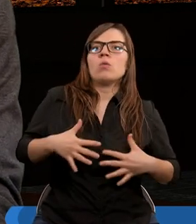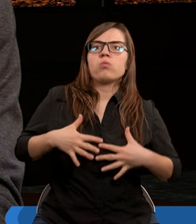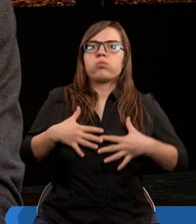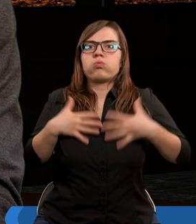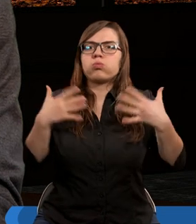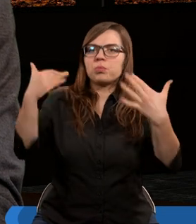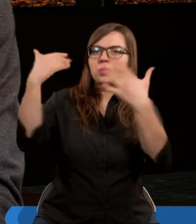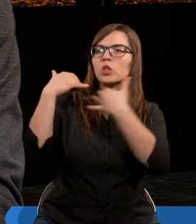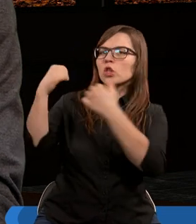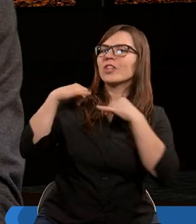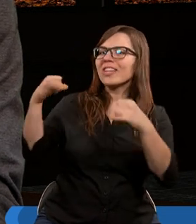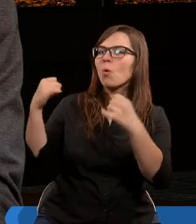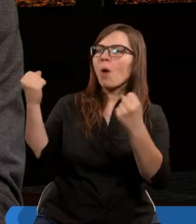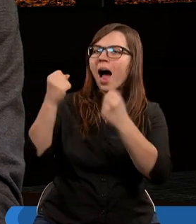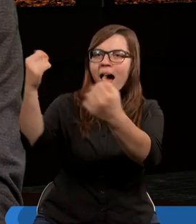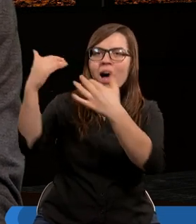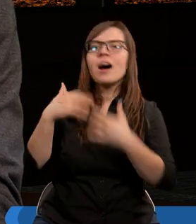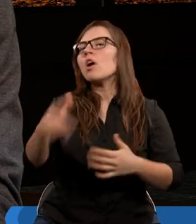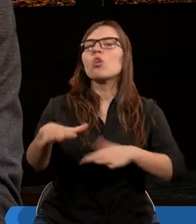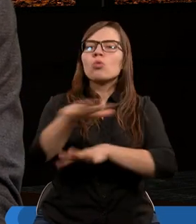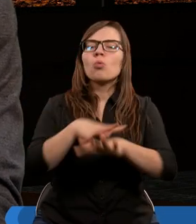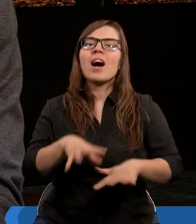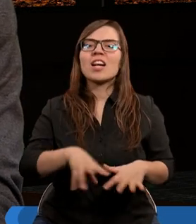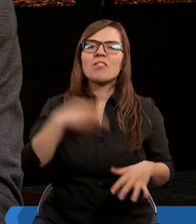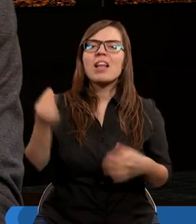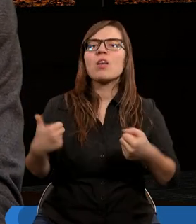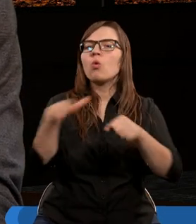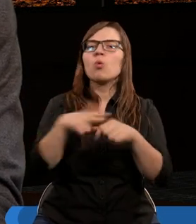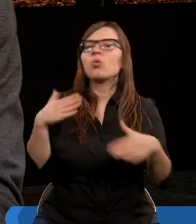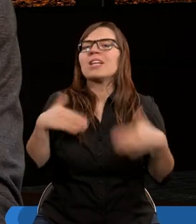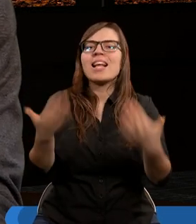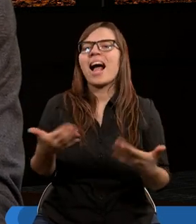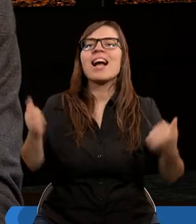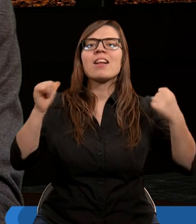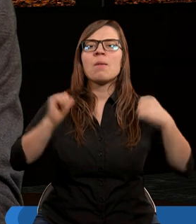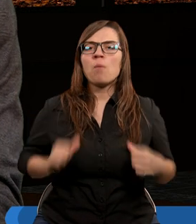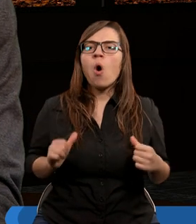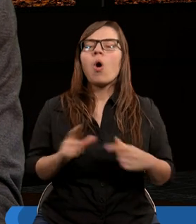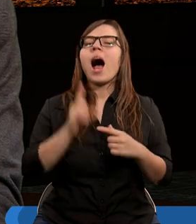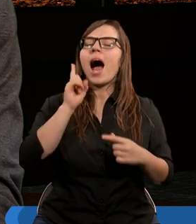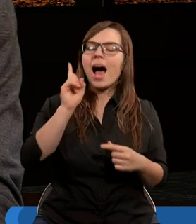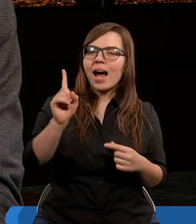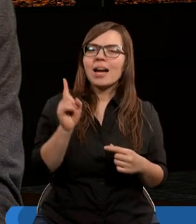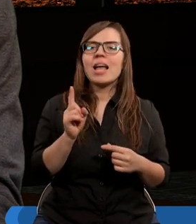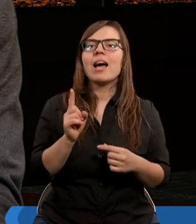jakąś siłą, no po prostu chyba siłą Ducha Świętego, któremu nie daje spokoju, ale